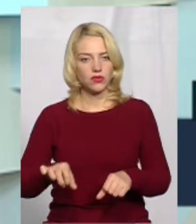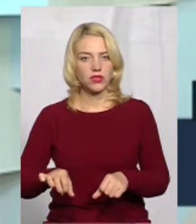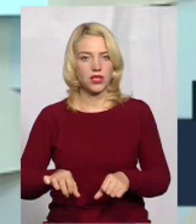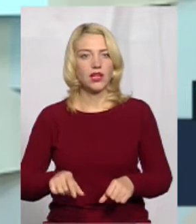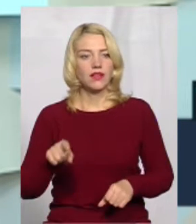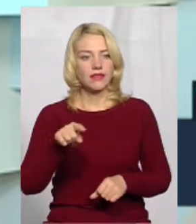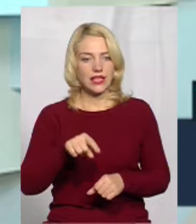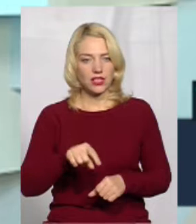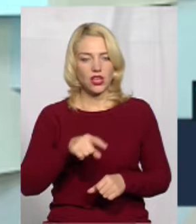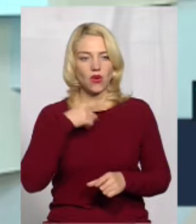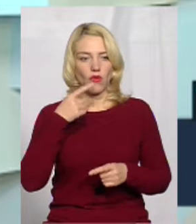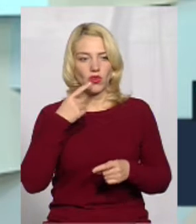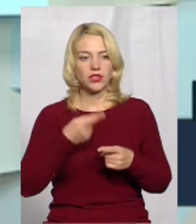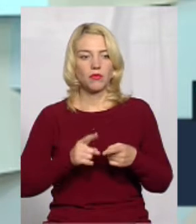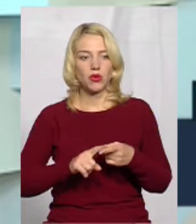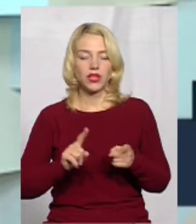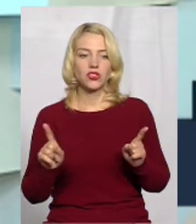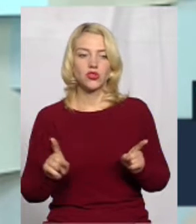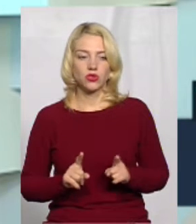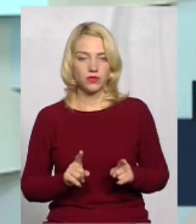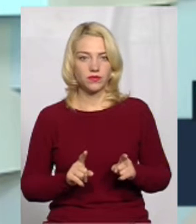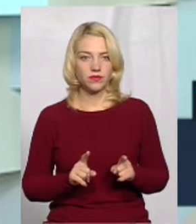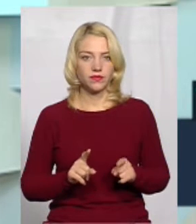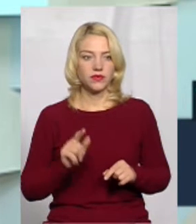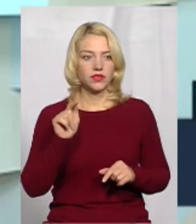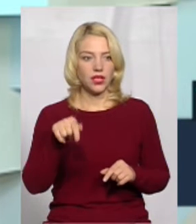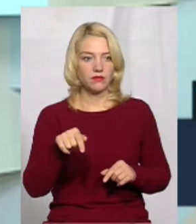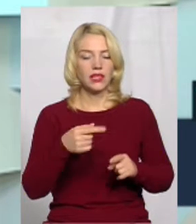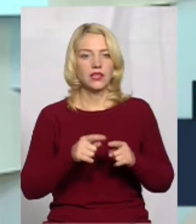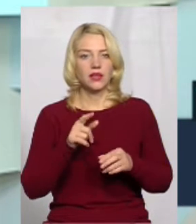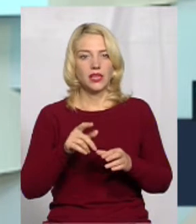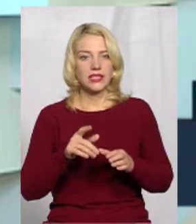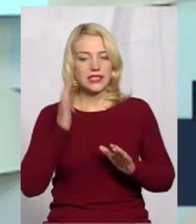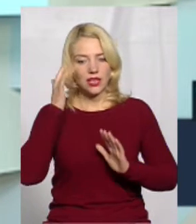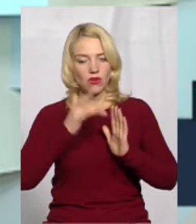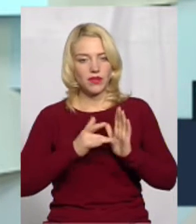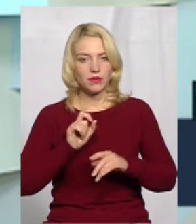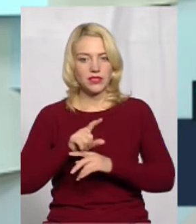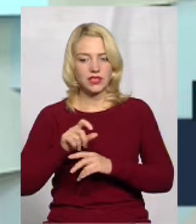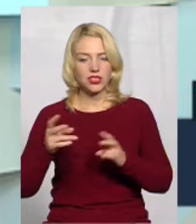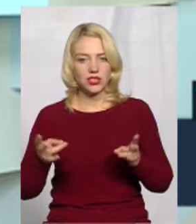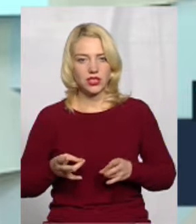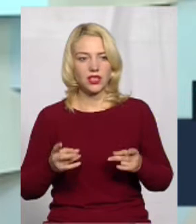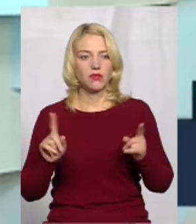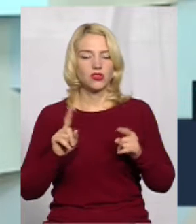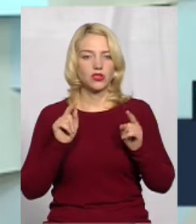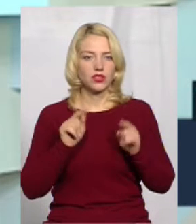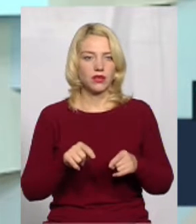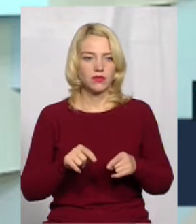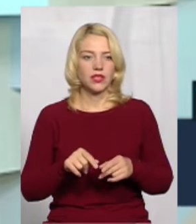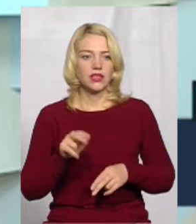все ж таки говорити про те, що це вже цільове призначення треба, що там йде, ну,